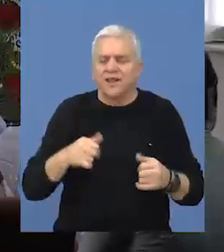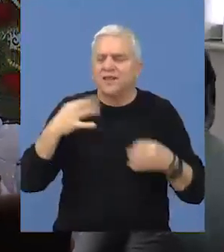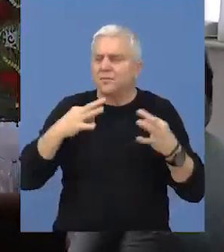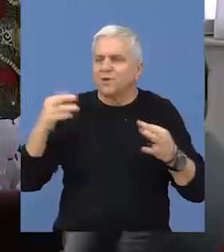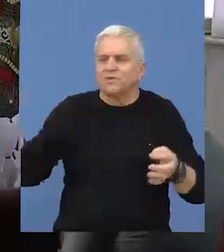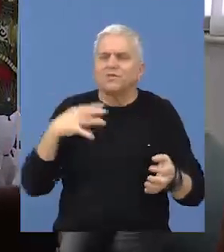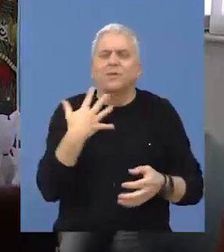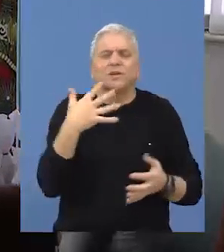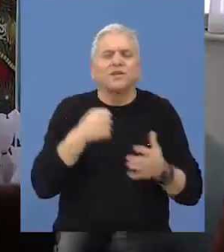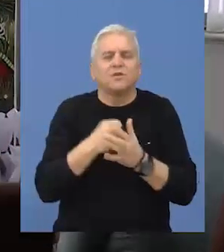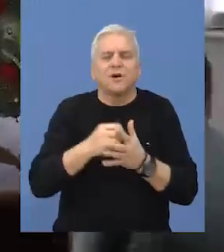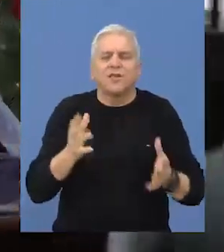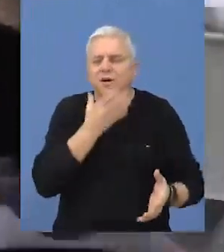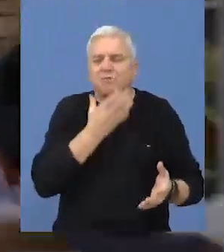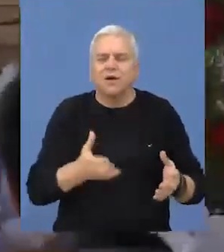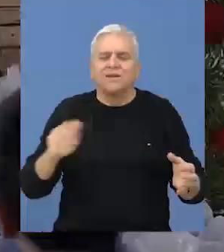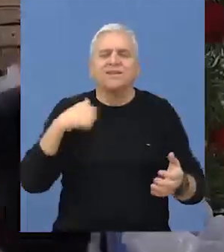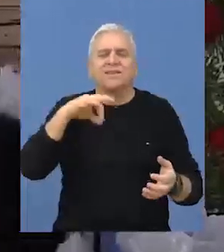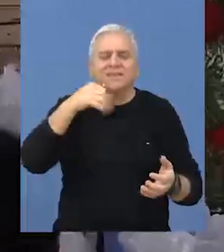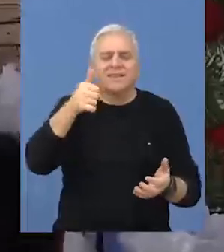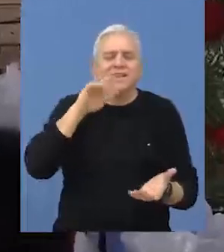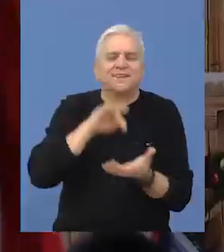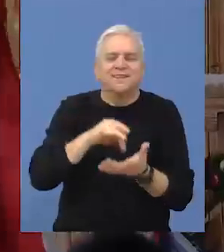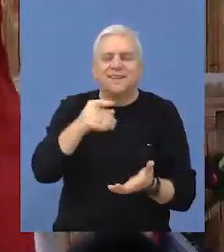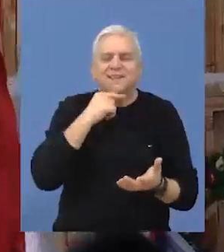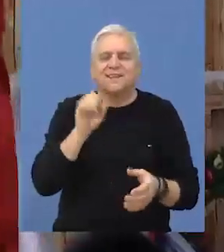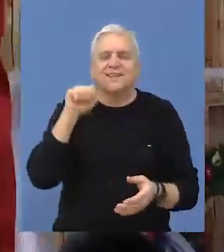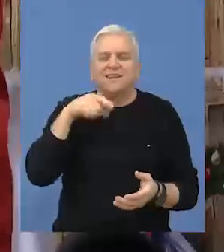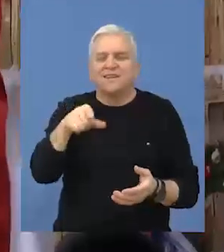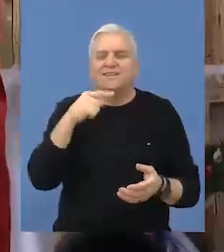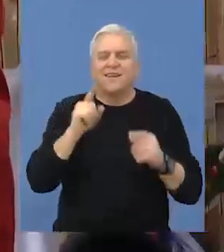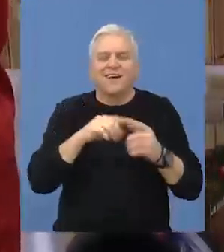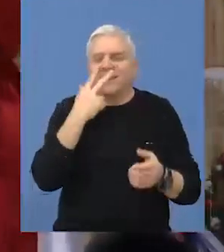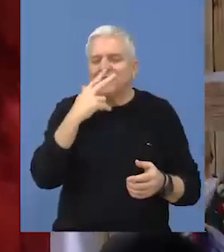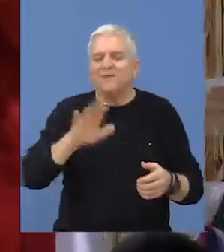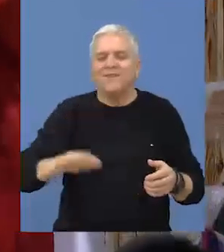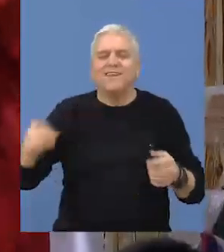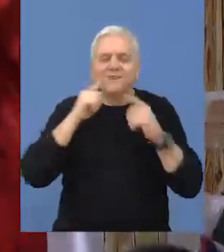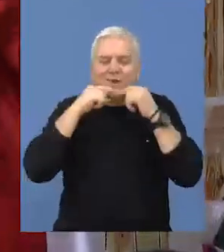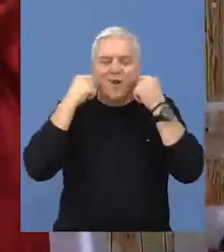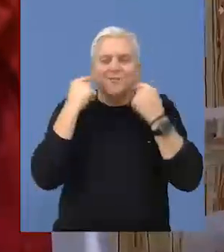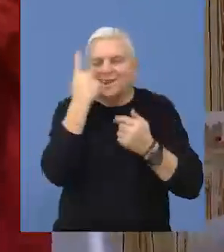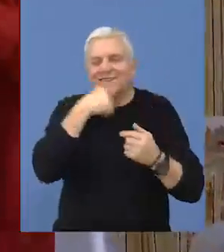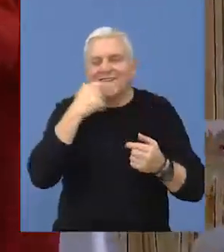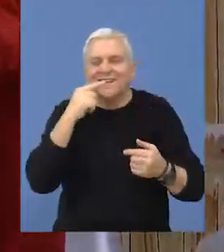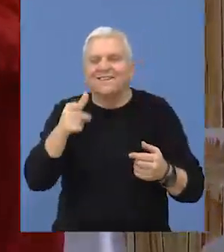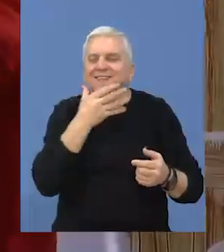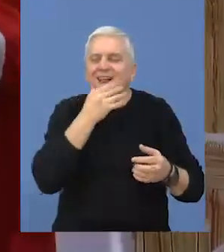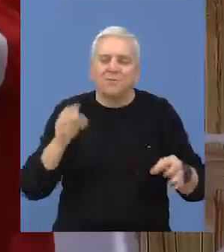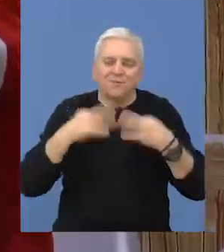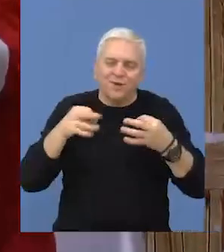manifestaciju također 50 paketića, sa jednim jedinim ciljem da stavimo osmeh na lica tih mališana i da im neki